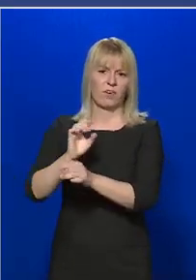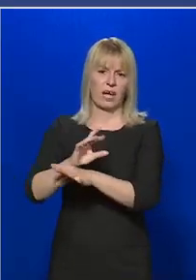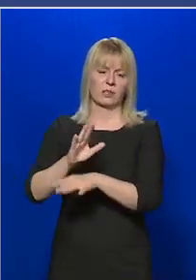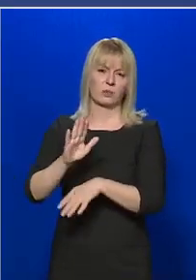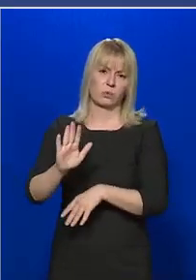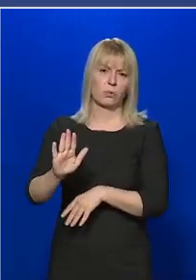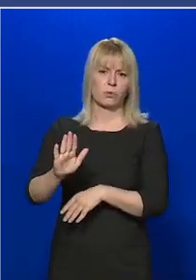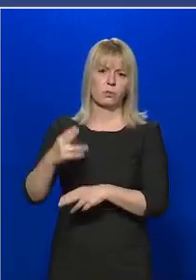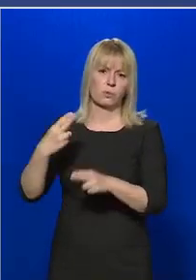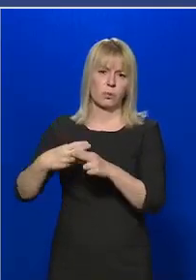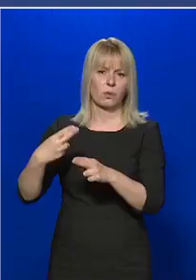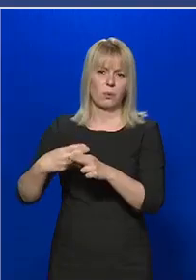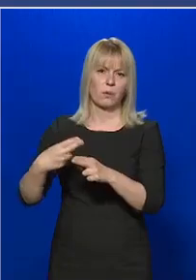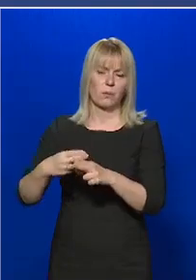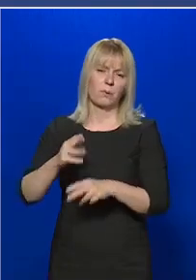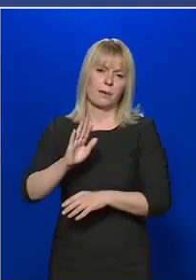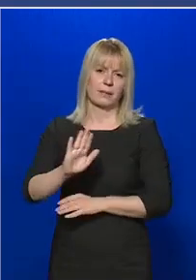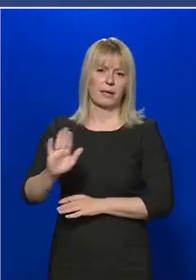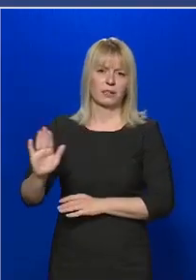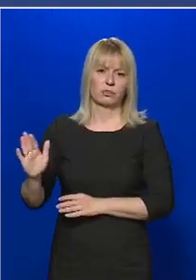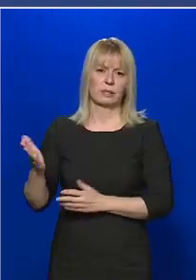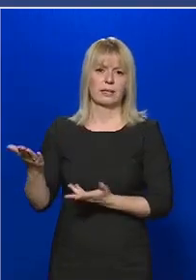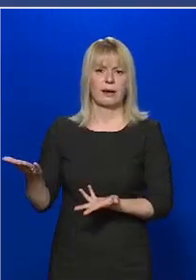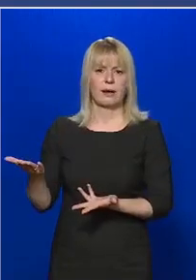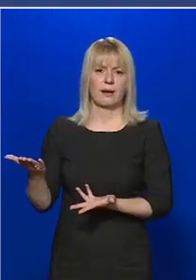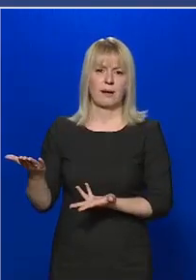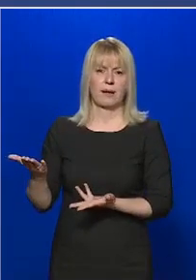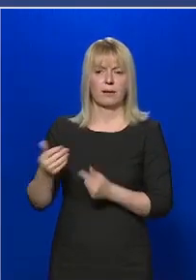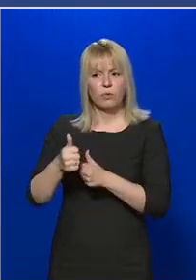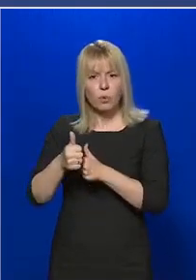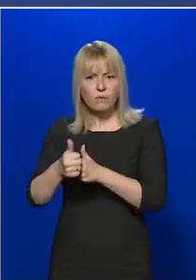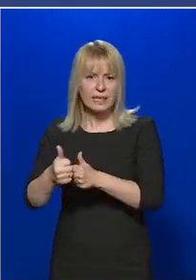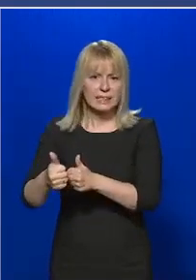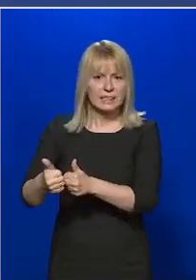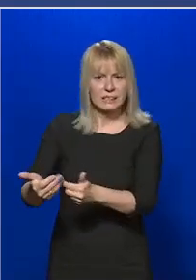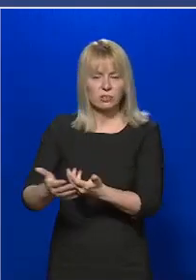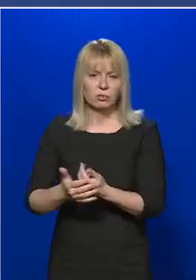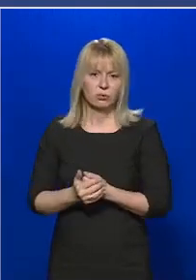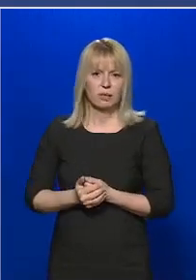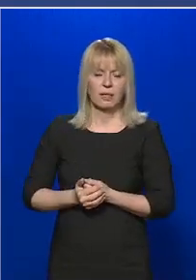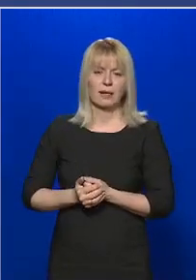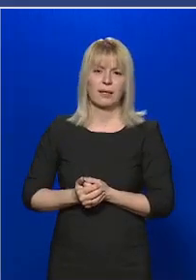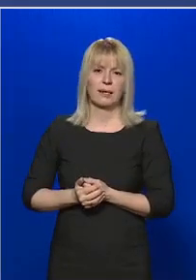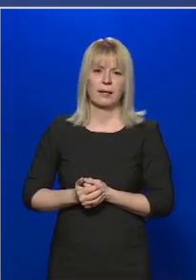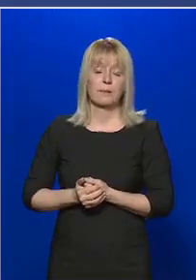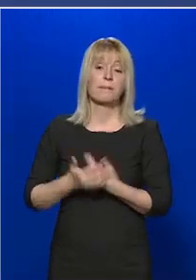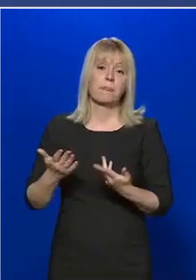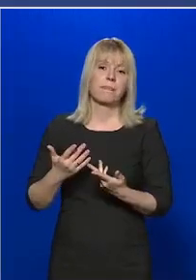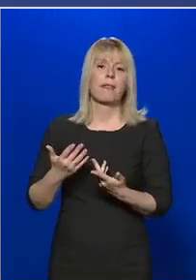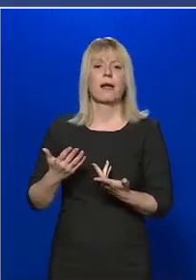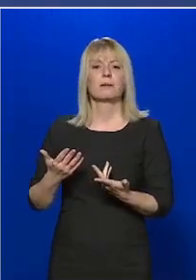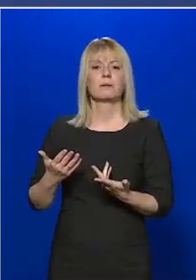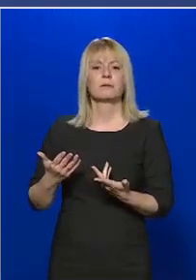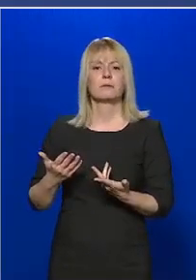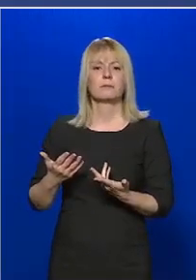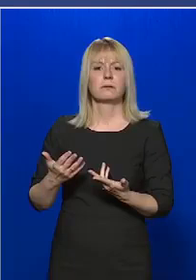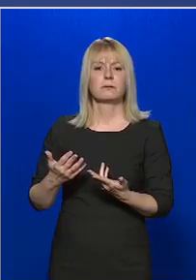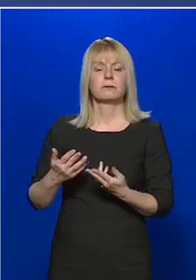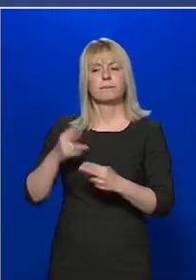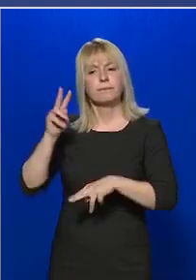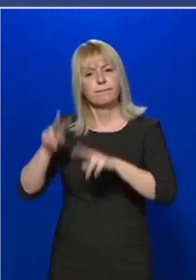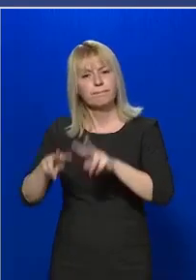betegségnek a nyomonkövetése, tehát ellátták a